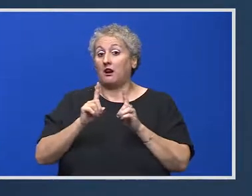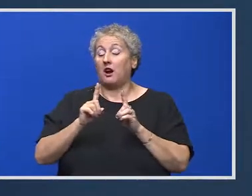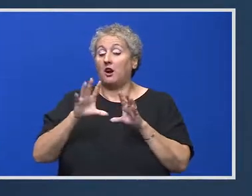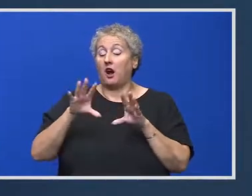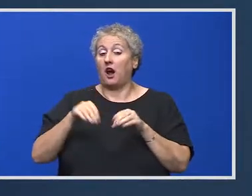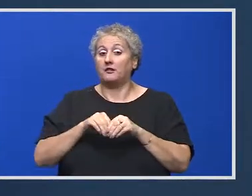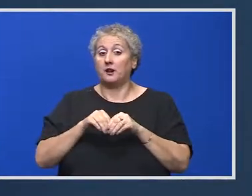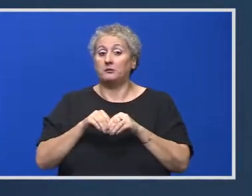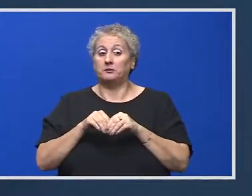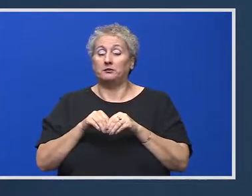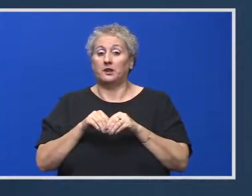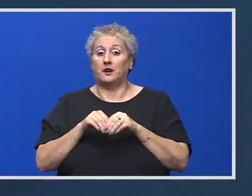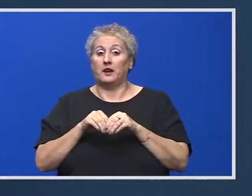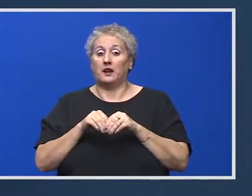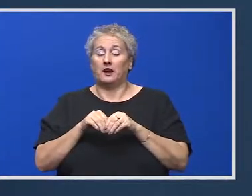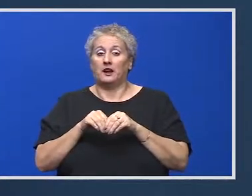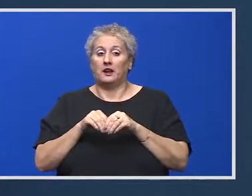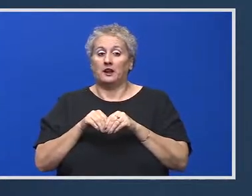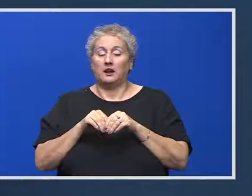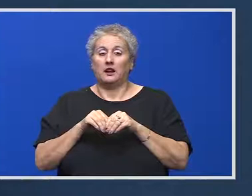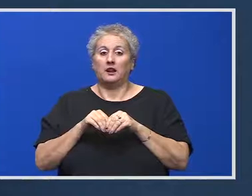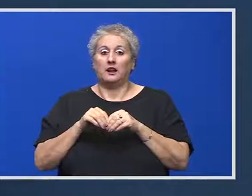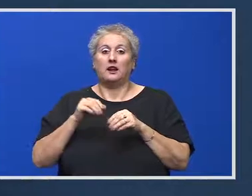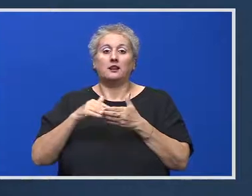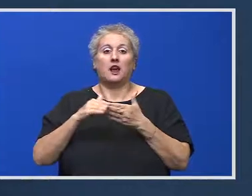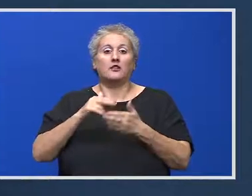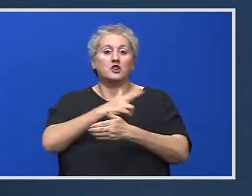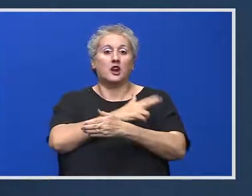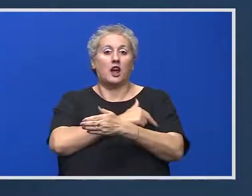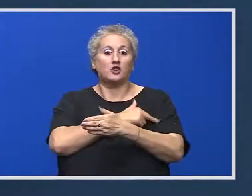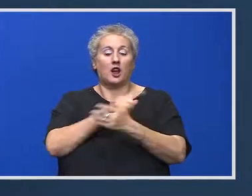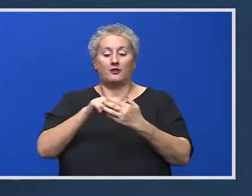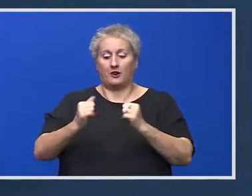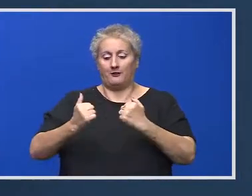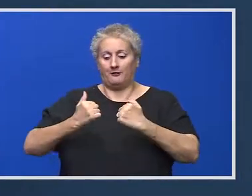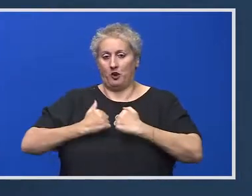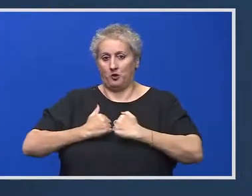avea concurs de admitere în liceu, acesta va fi voluntar.